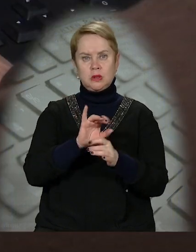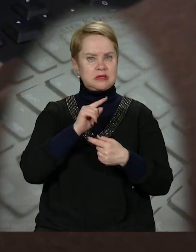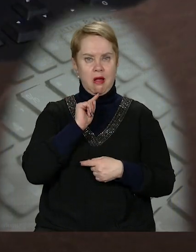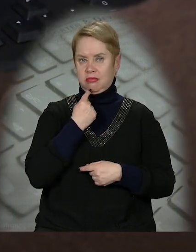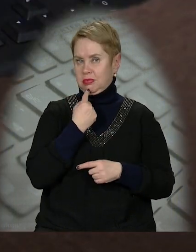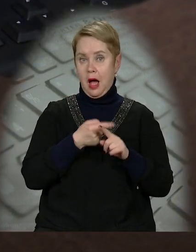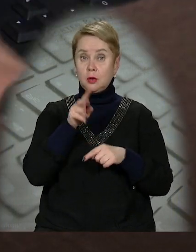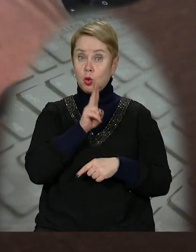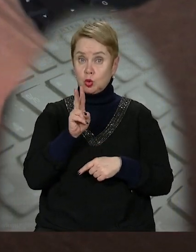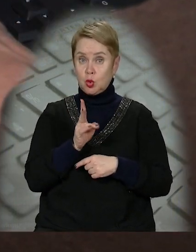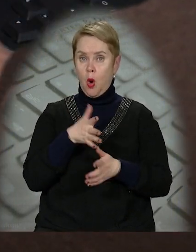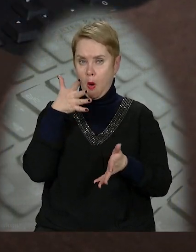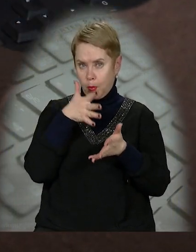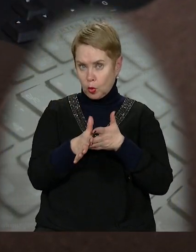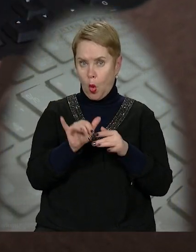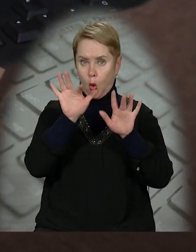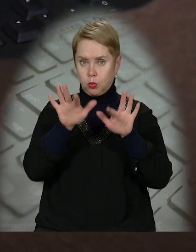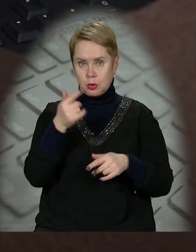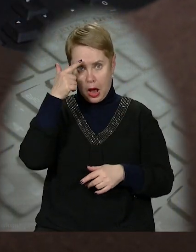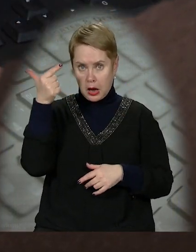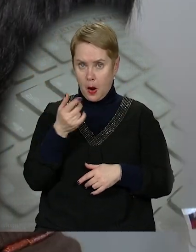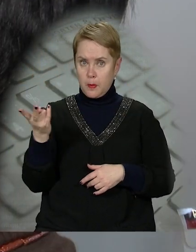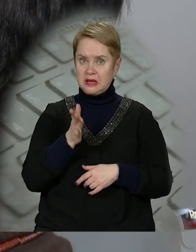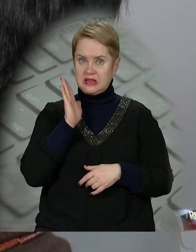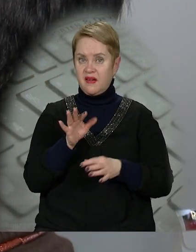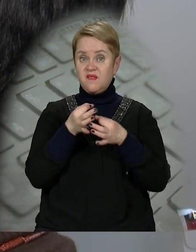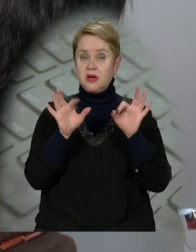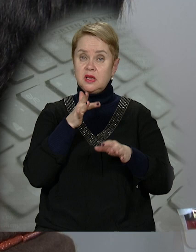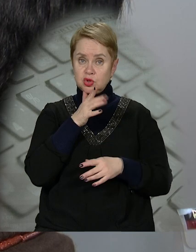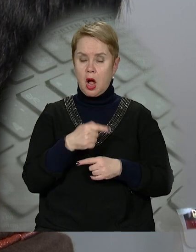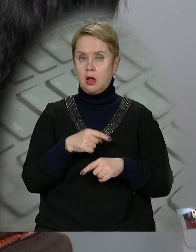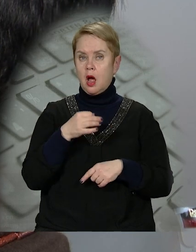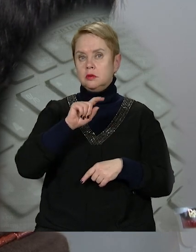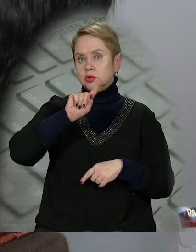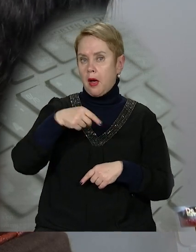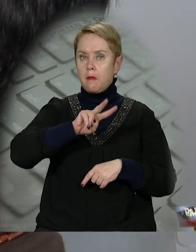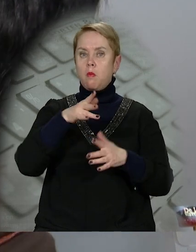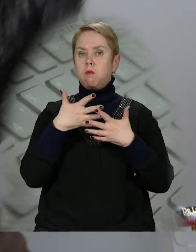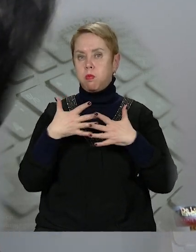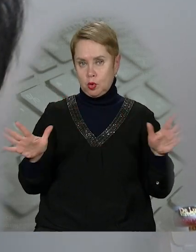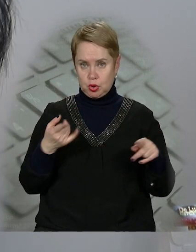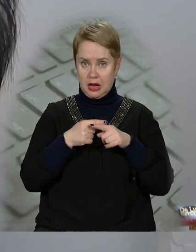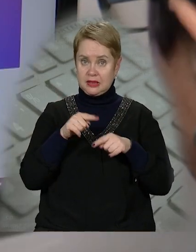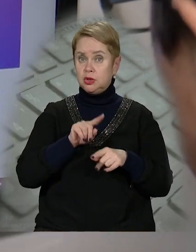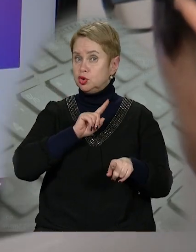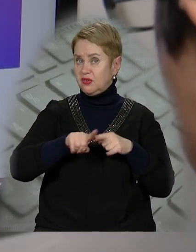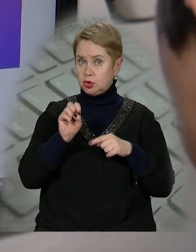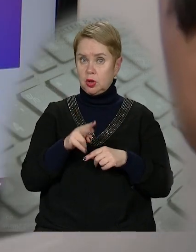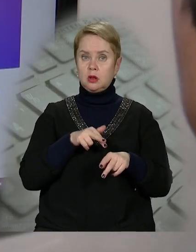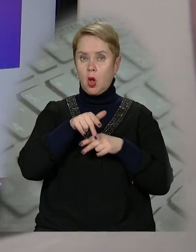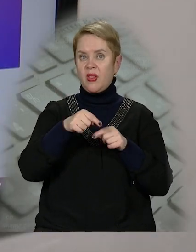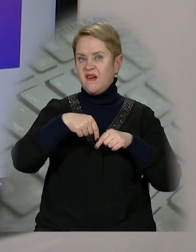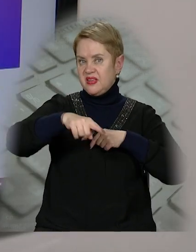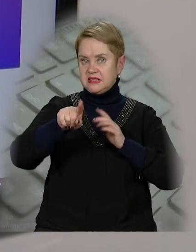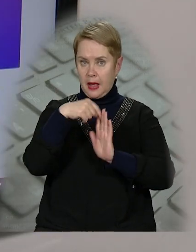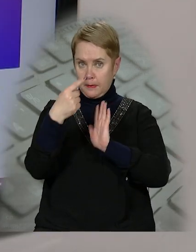досить складна. А для тих, хто опанував комп'ютерну грамотність, потрібен тільки вільний час. Година, а може й більше. Але це значно швидше, ніж